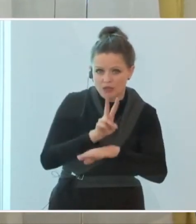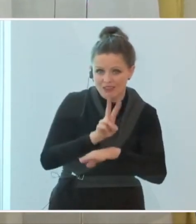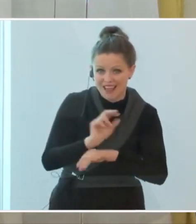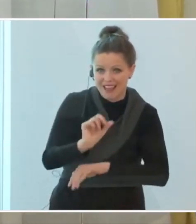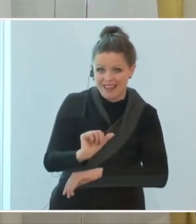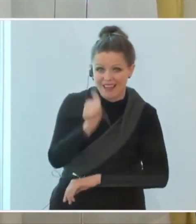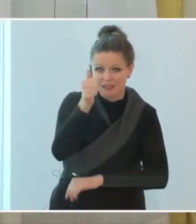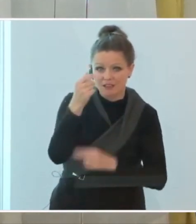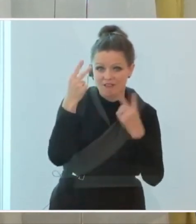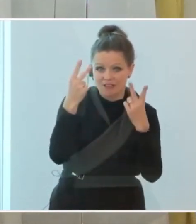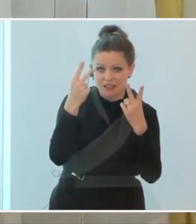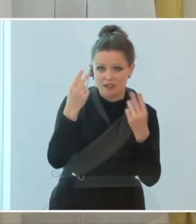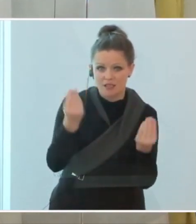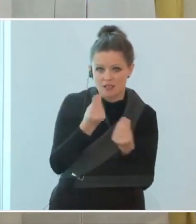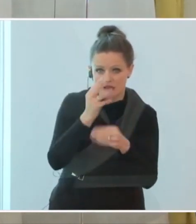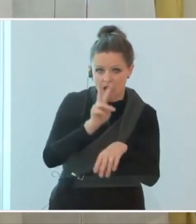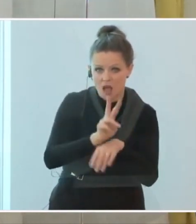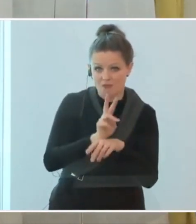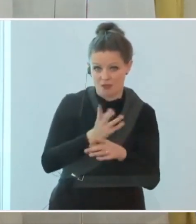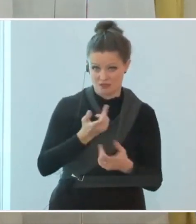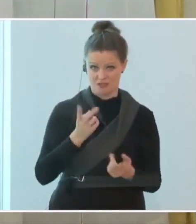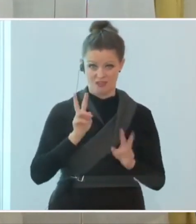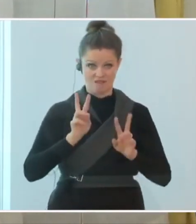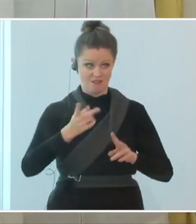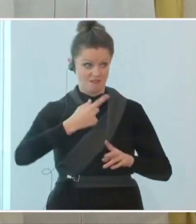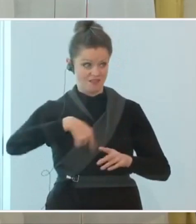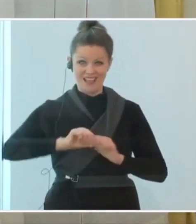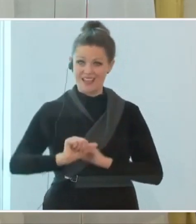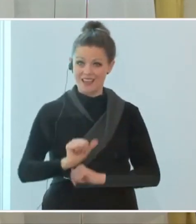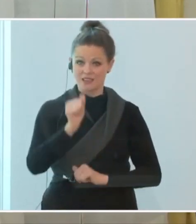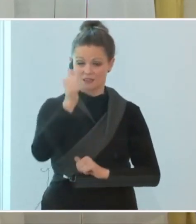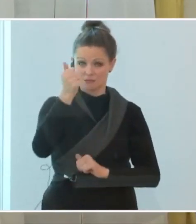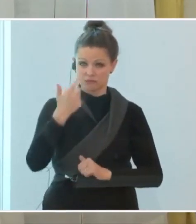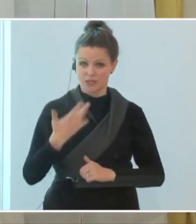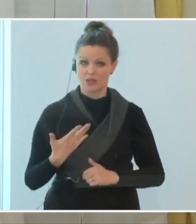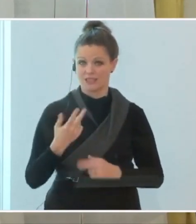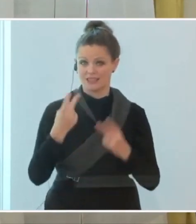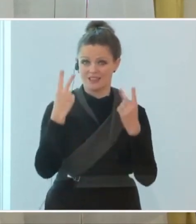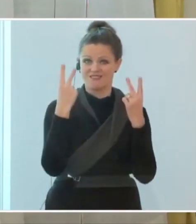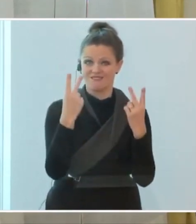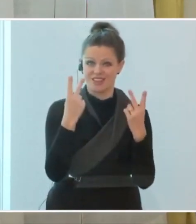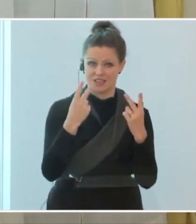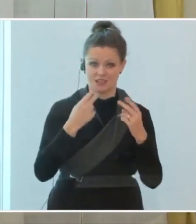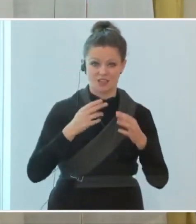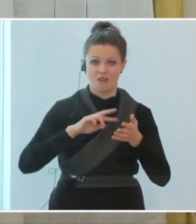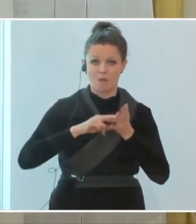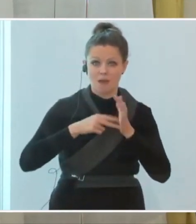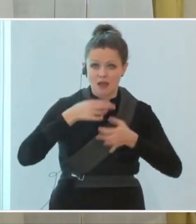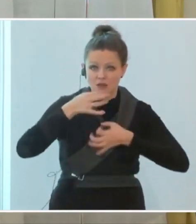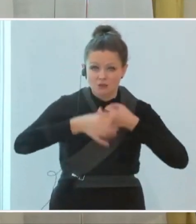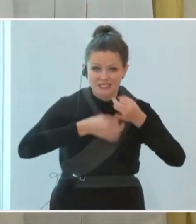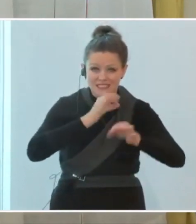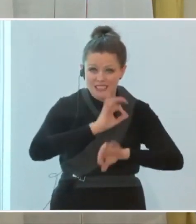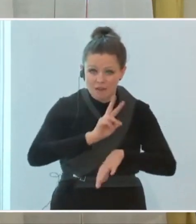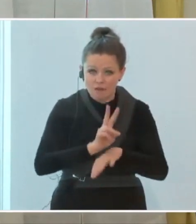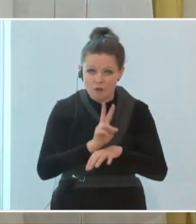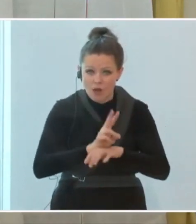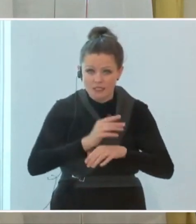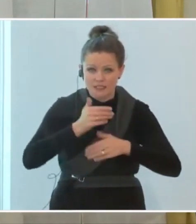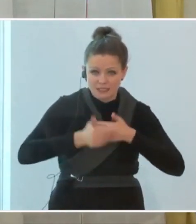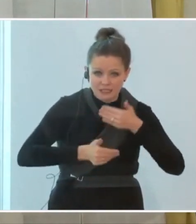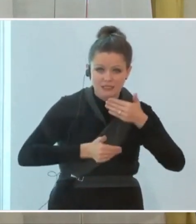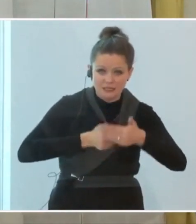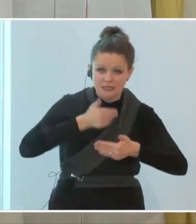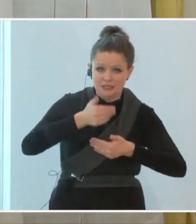Priorität zu schauen. Und das war für uns das Primat in diesem Planungsprozess, sehr, sehr vorsichtig zu handeln, in